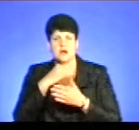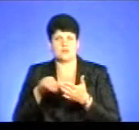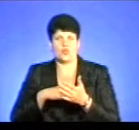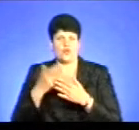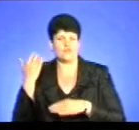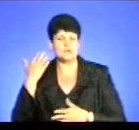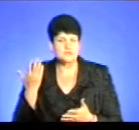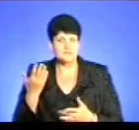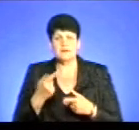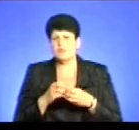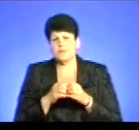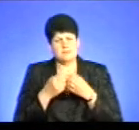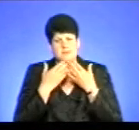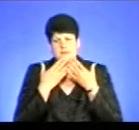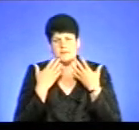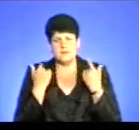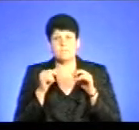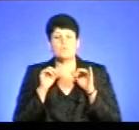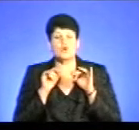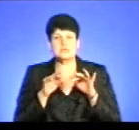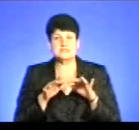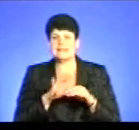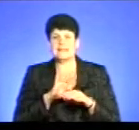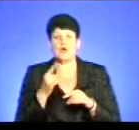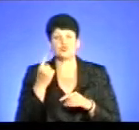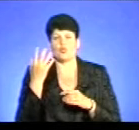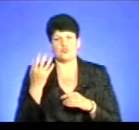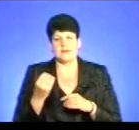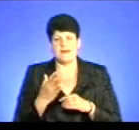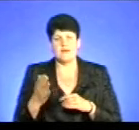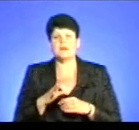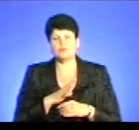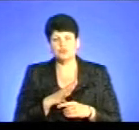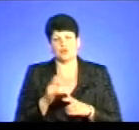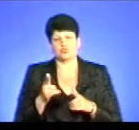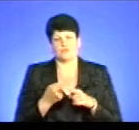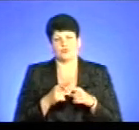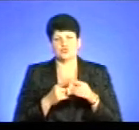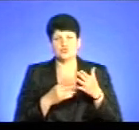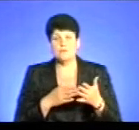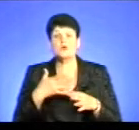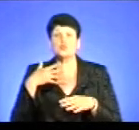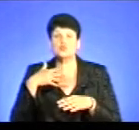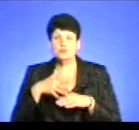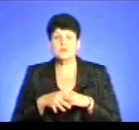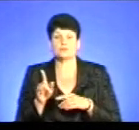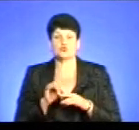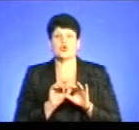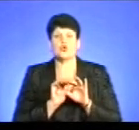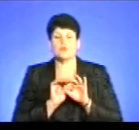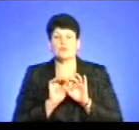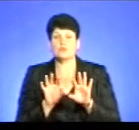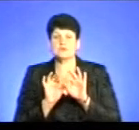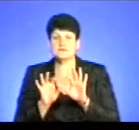що проблем немає. Звичайно, процес не одного дня, і ми були до того готові. І ми розуміємо, що проводимо роз'яснену